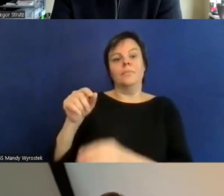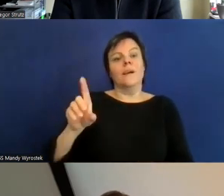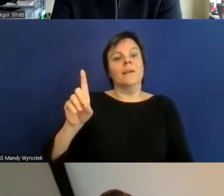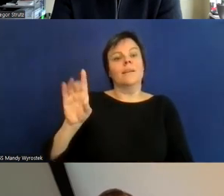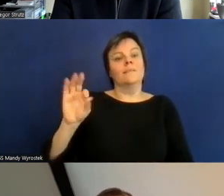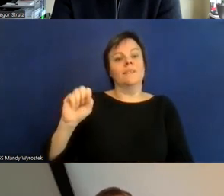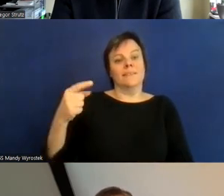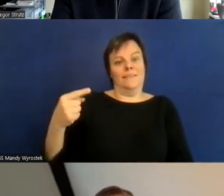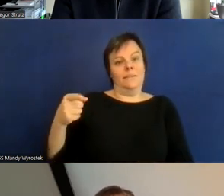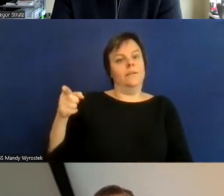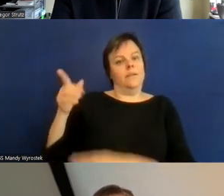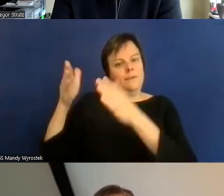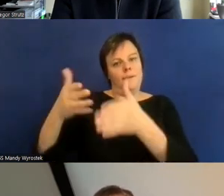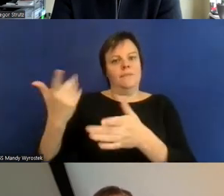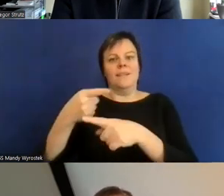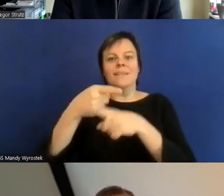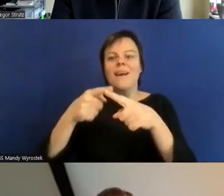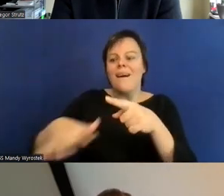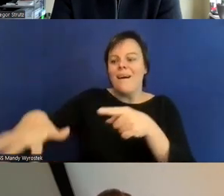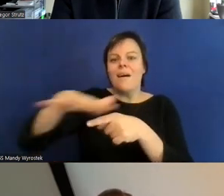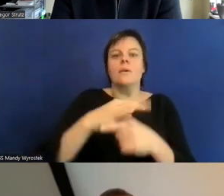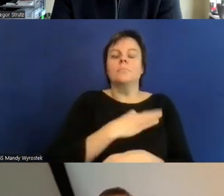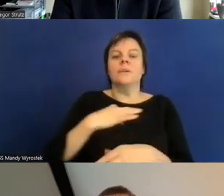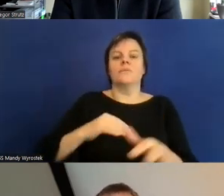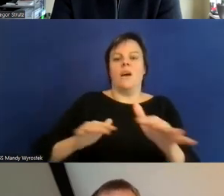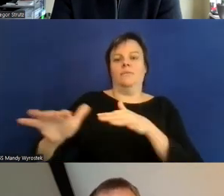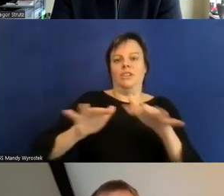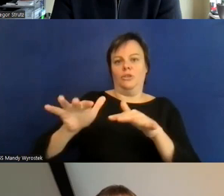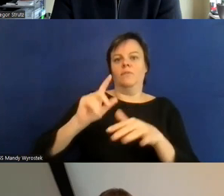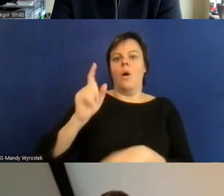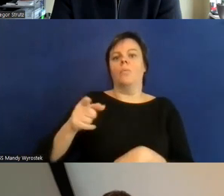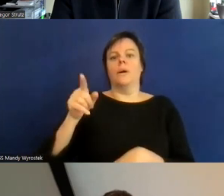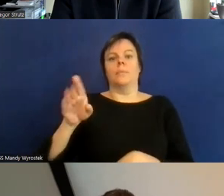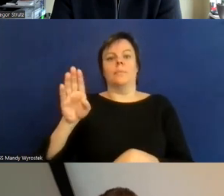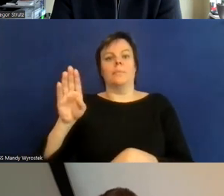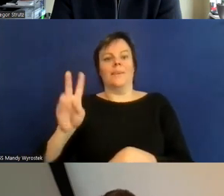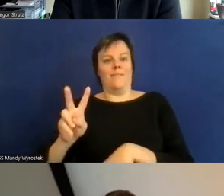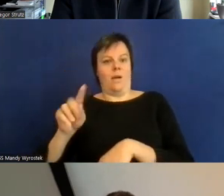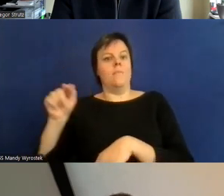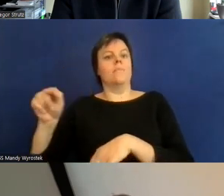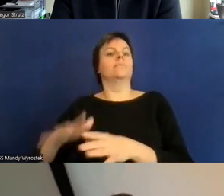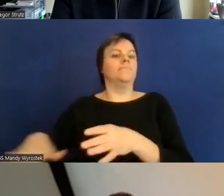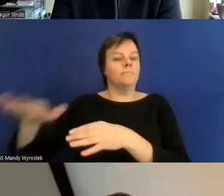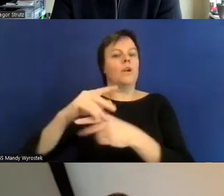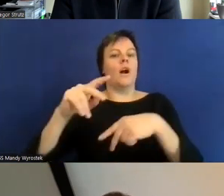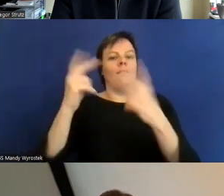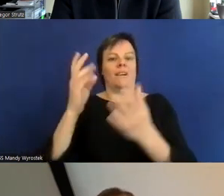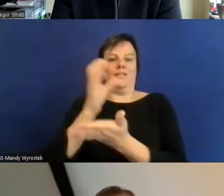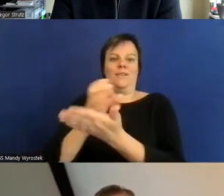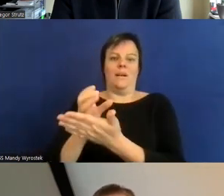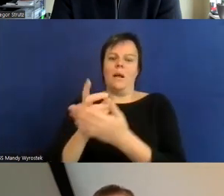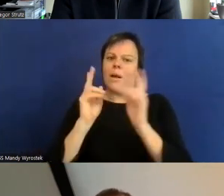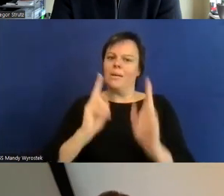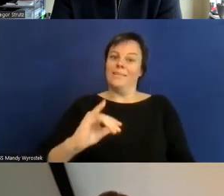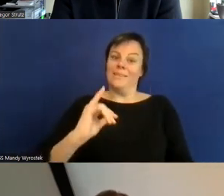und die BITV eben an öffentliche Stellen aber interessant ist dass beide zumindest teilweise auf